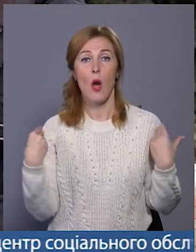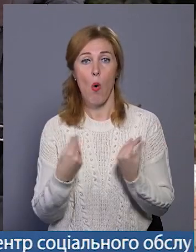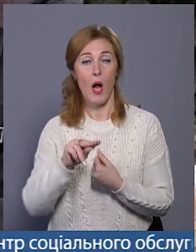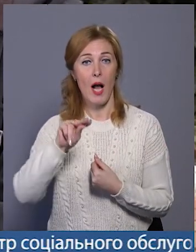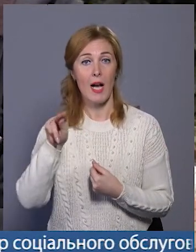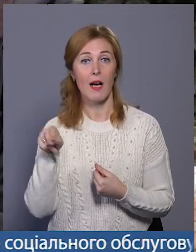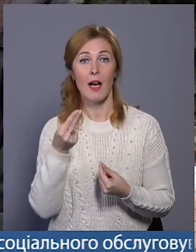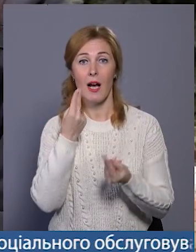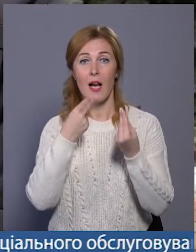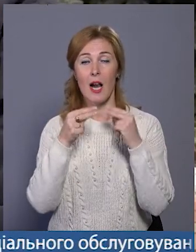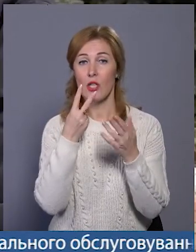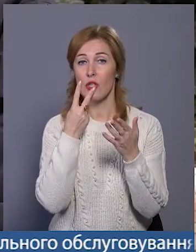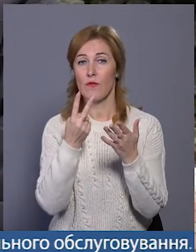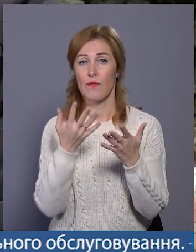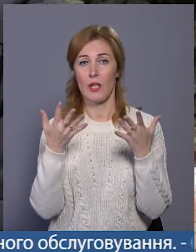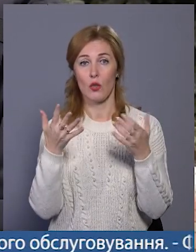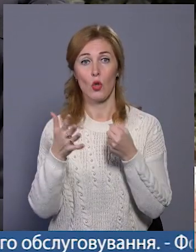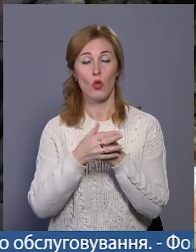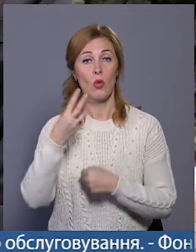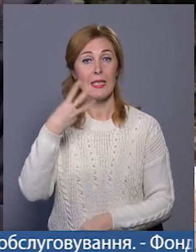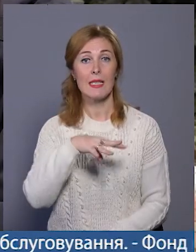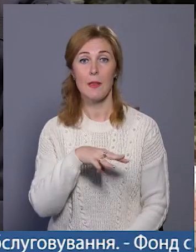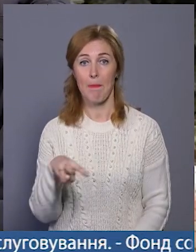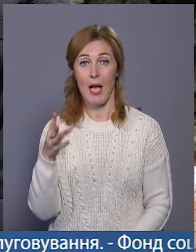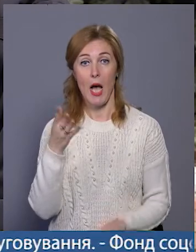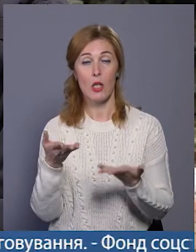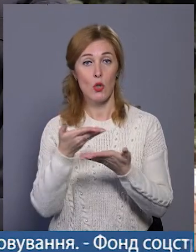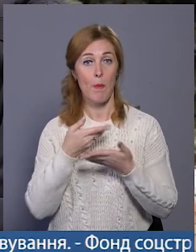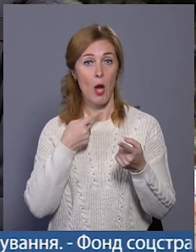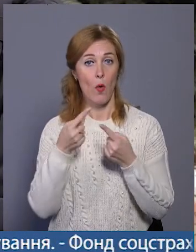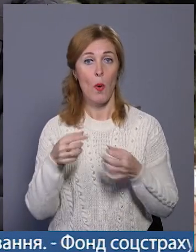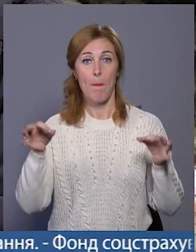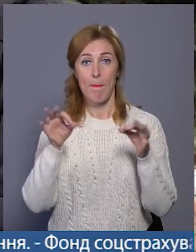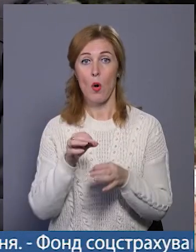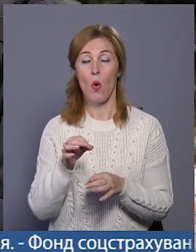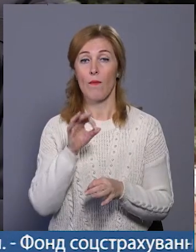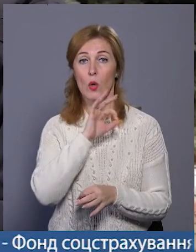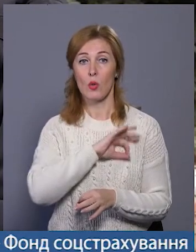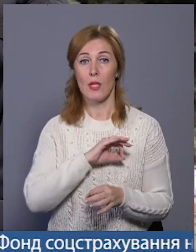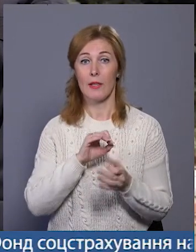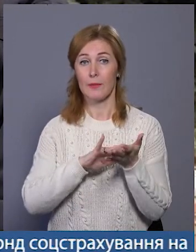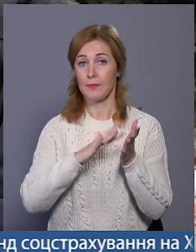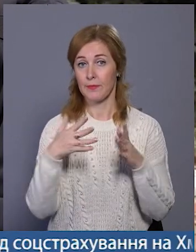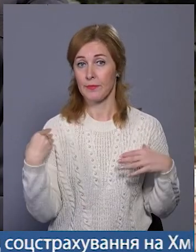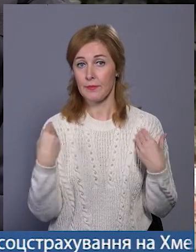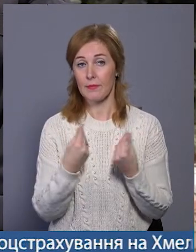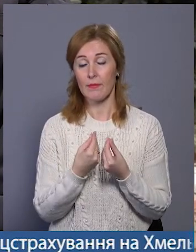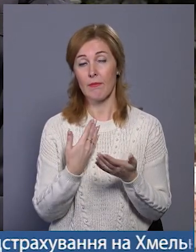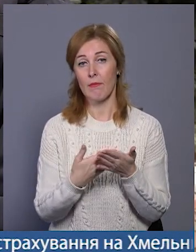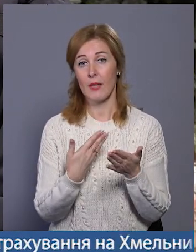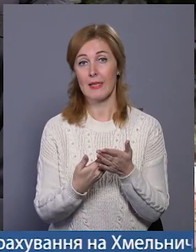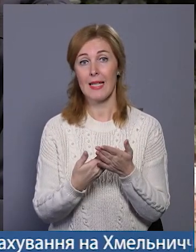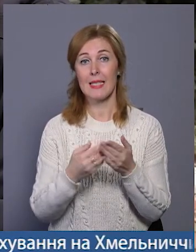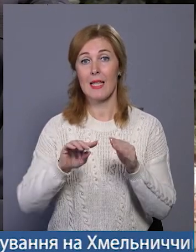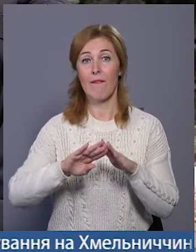краще видно. Але це десь приблизно до 30 метрів. А якщо ми говоримо про використання світловідбиваючих елементів, тоді вже десь на